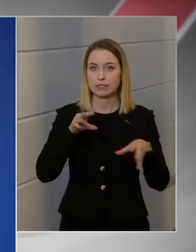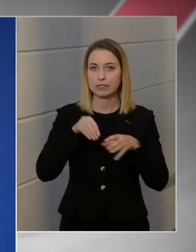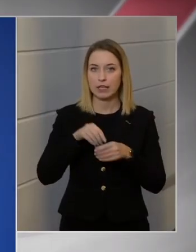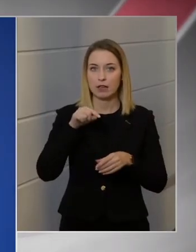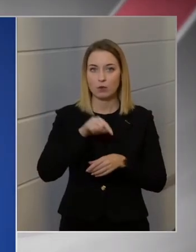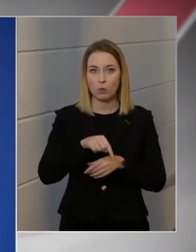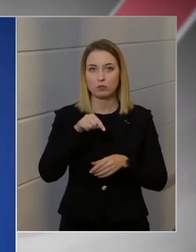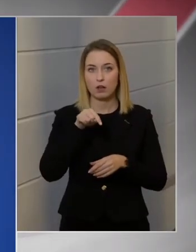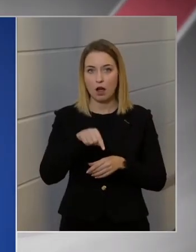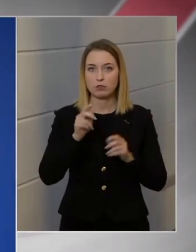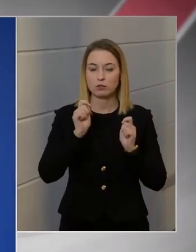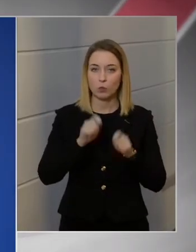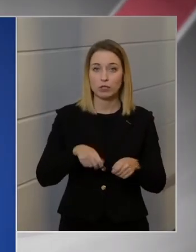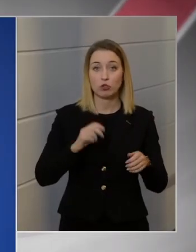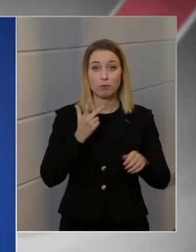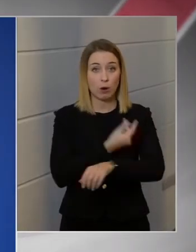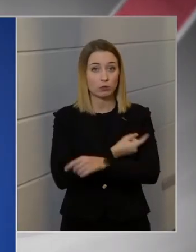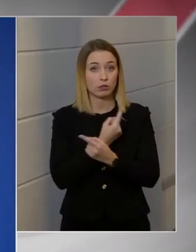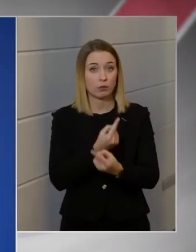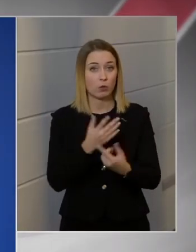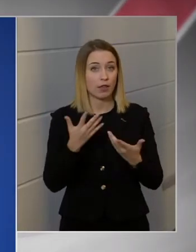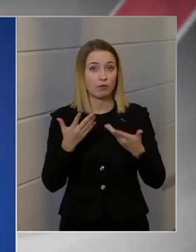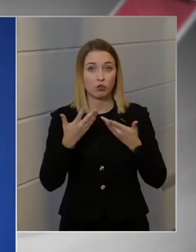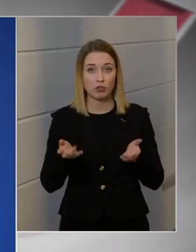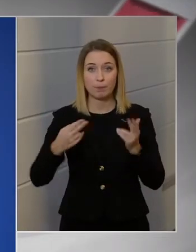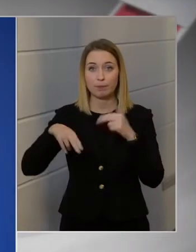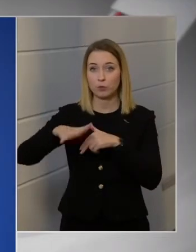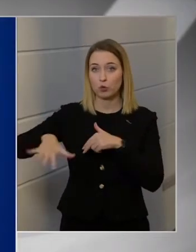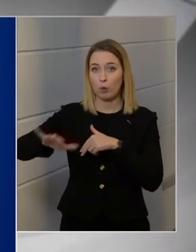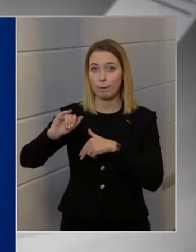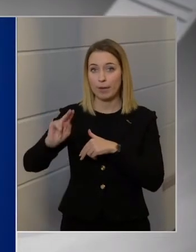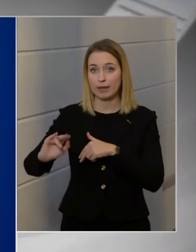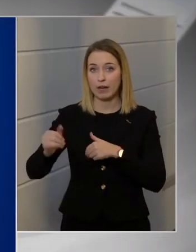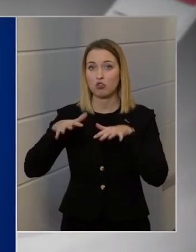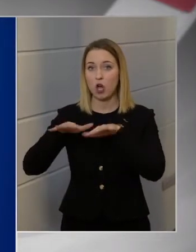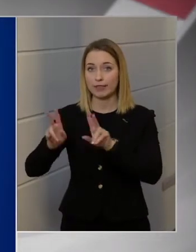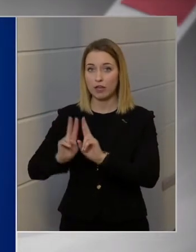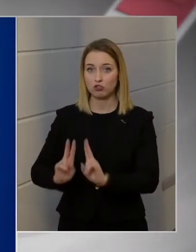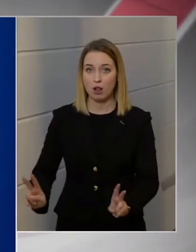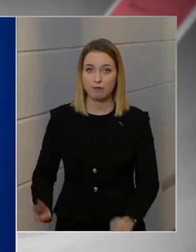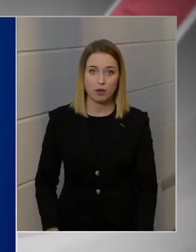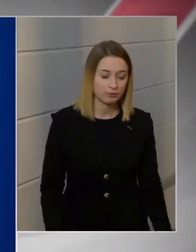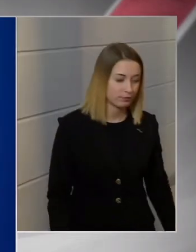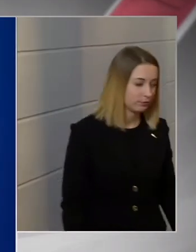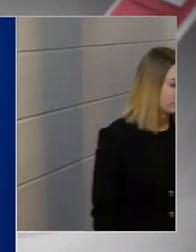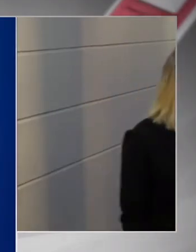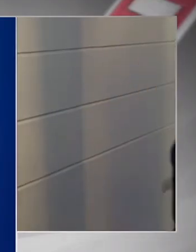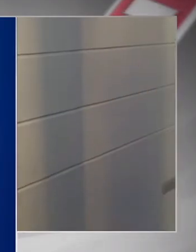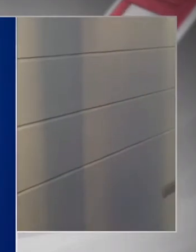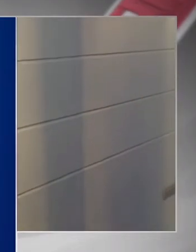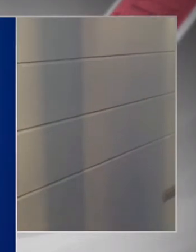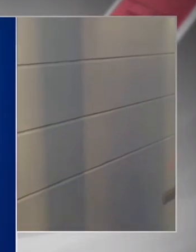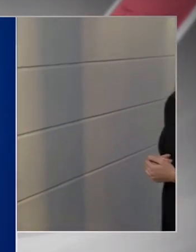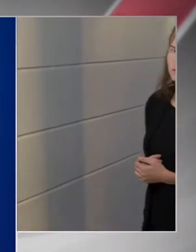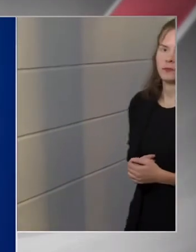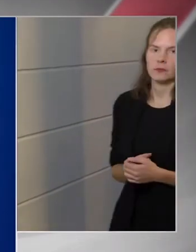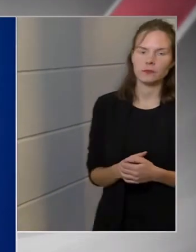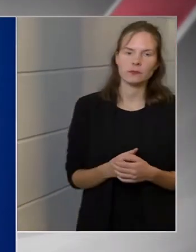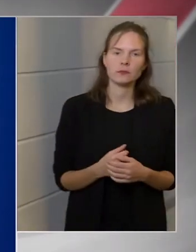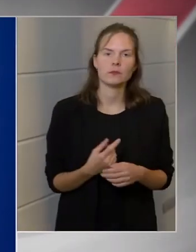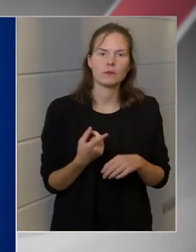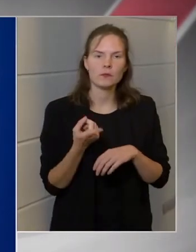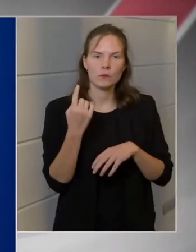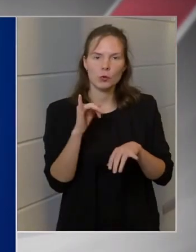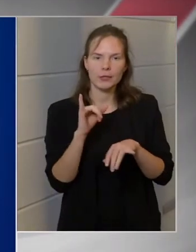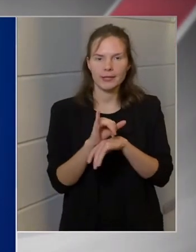megfelelően az a döntése, hogy beoltatta-e magát vagy sem, az a többiekre is közvetlen kihatása van. Múlt héten Kovács Zoltán